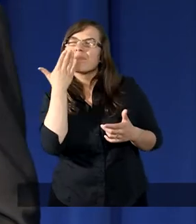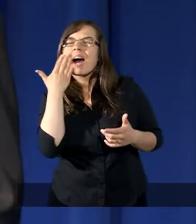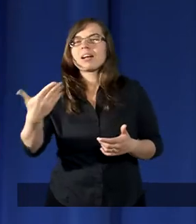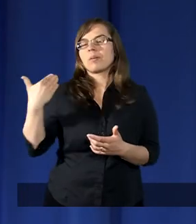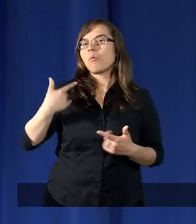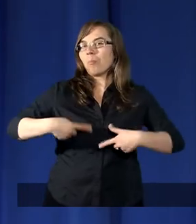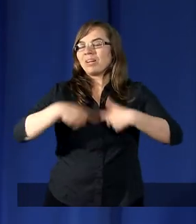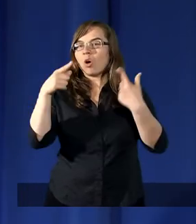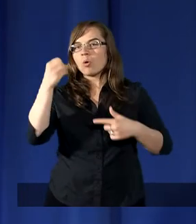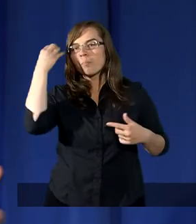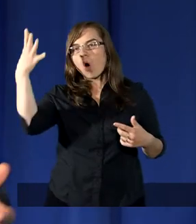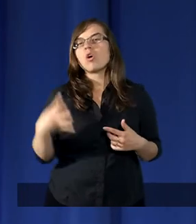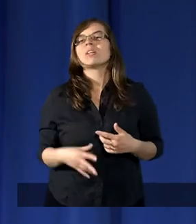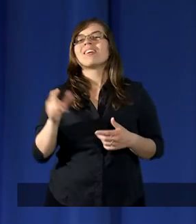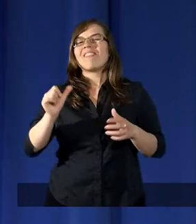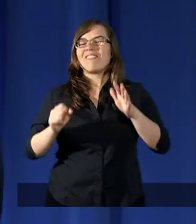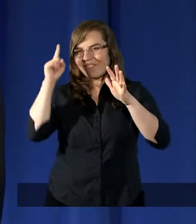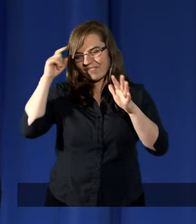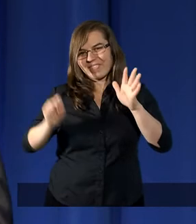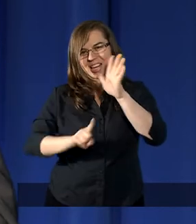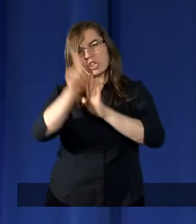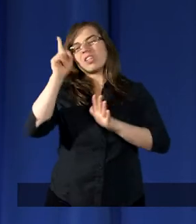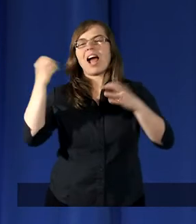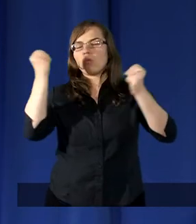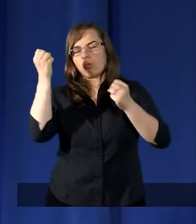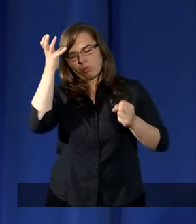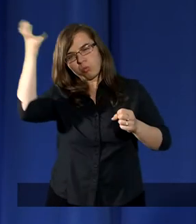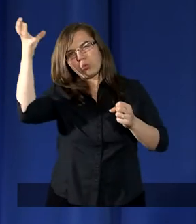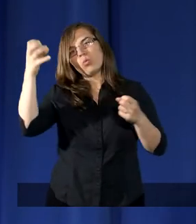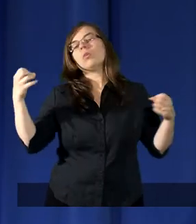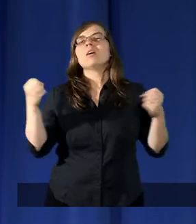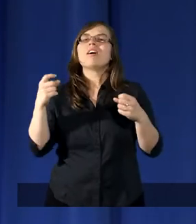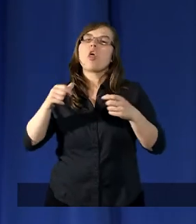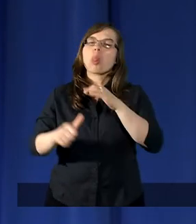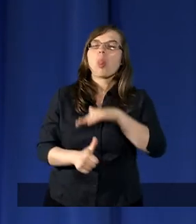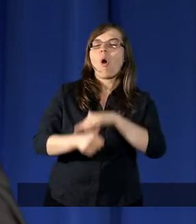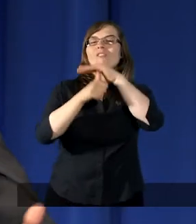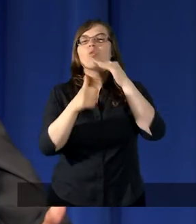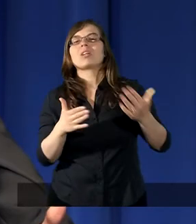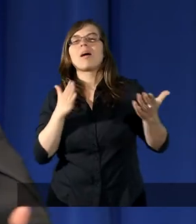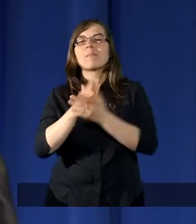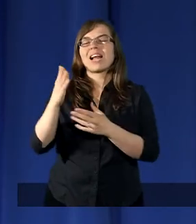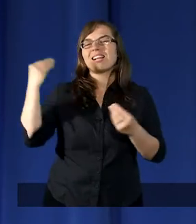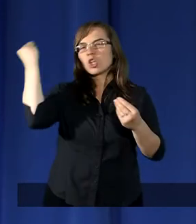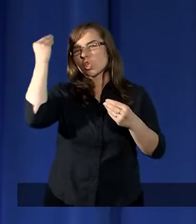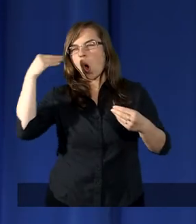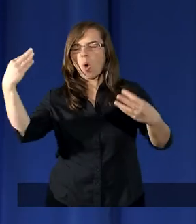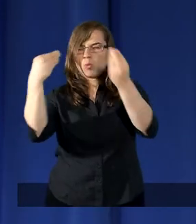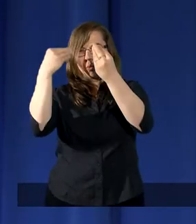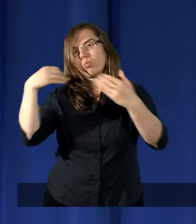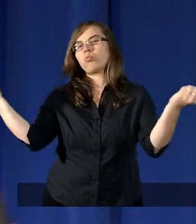przekonany, wykształcony jako dowódca, wykształcony w tych wysokich szkołach,